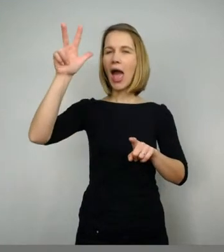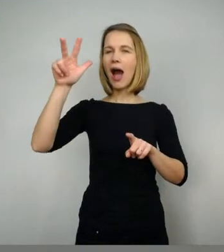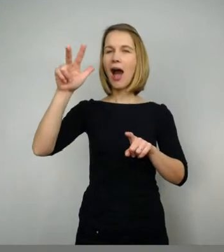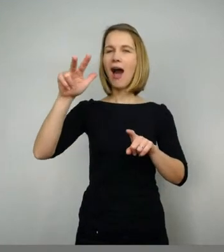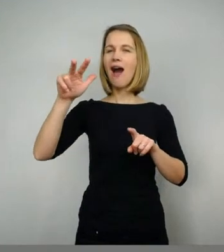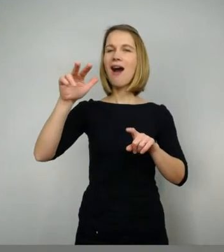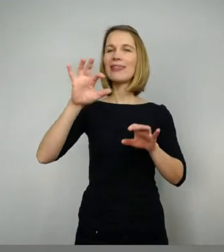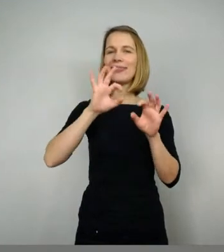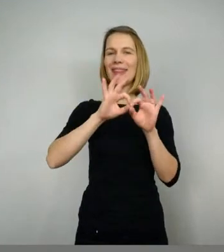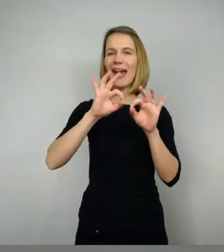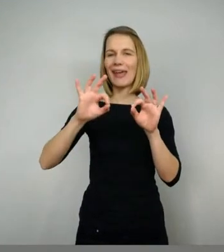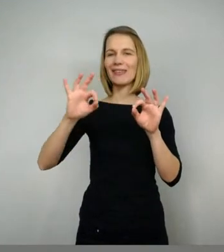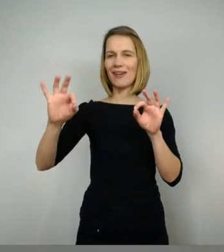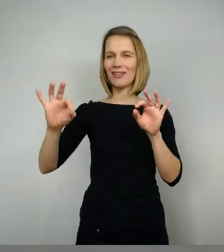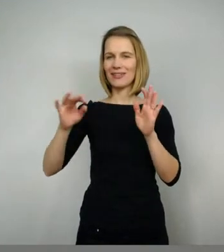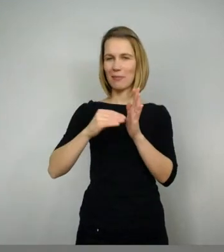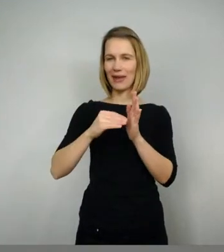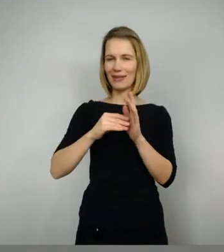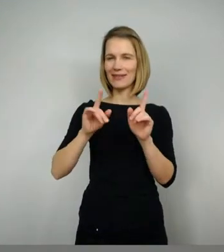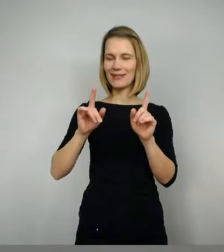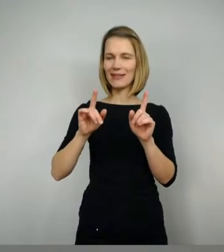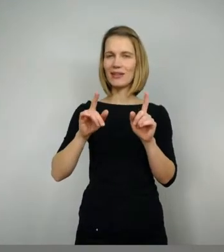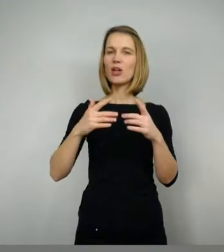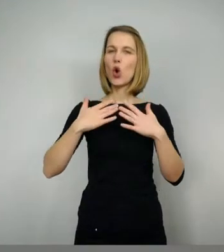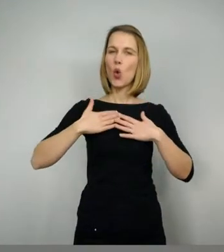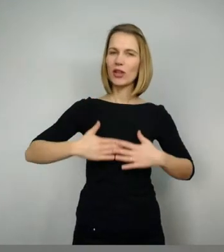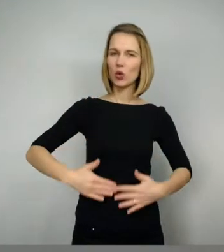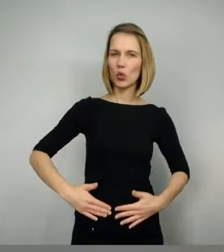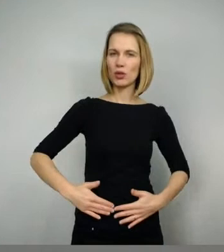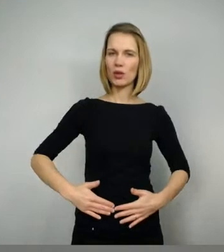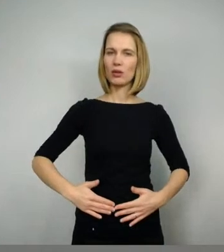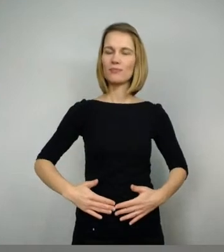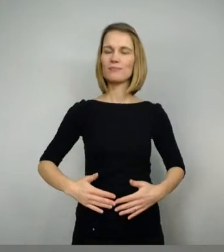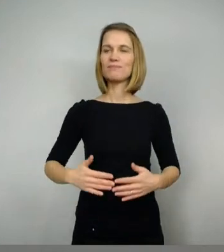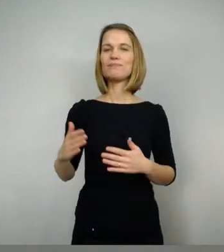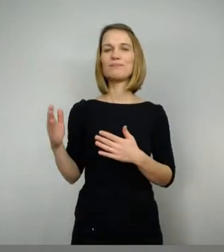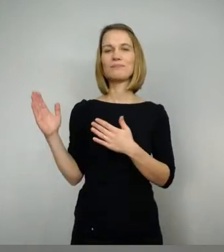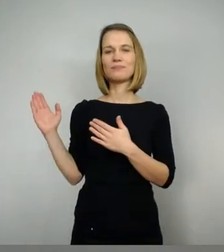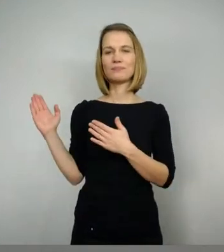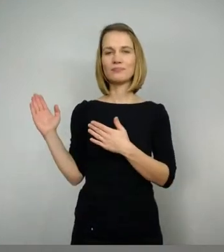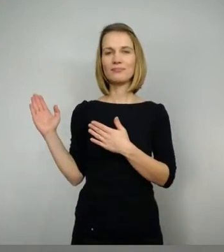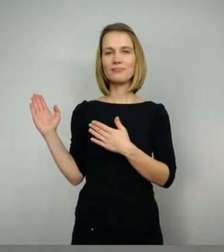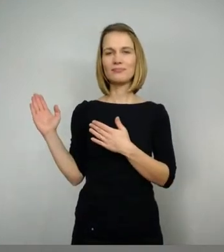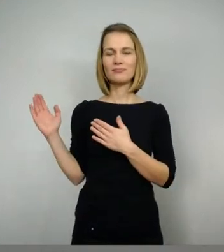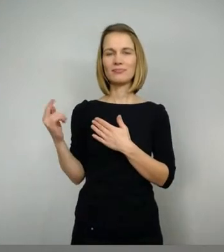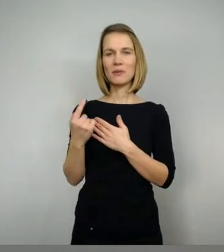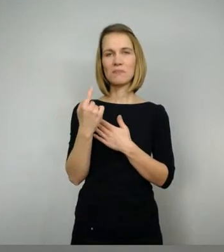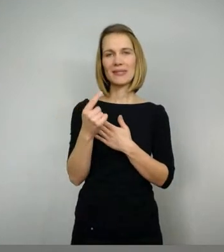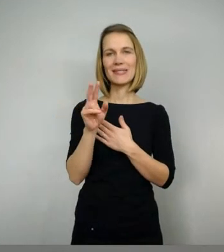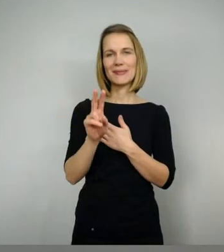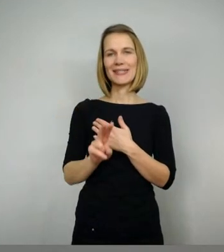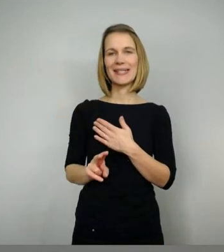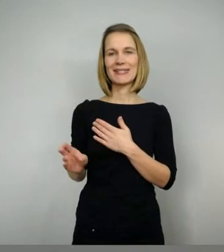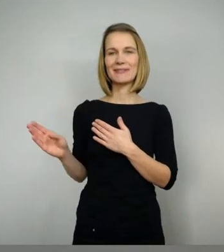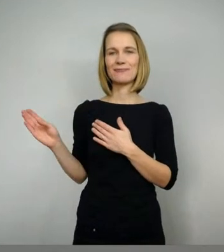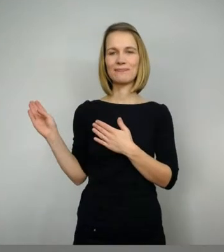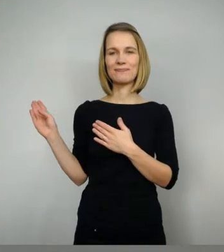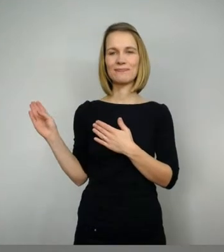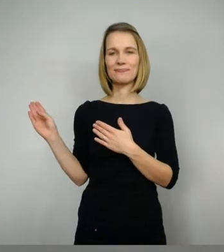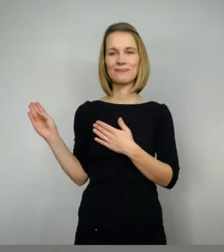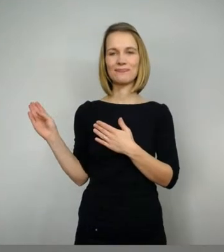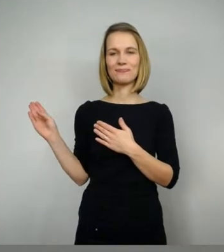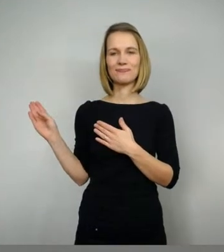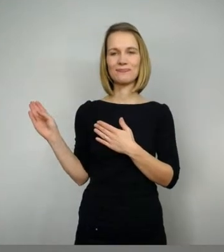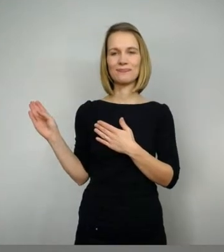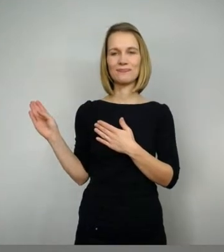Das hat er unten drunter. Wie er sich wehrte, das Törnig übekund, und was ihn ernährte, das Sulte Horen hier zerstunt, das Tät ein Hemd desidene, das